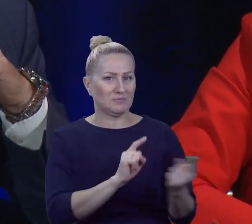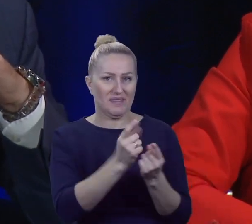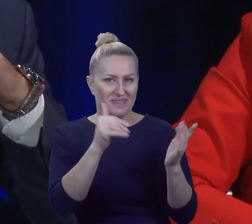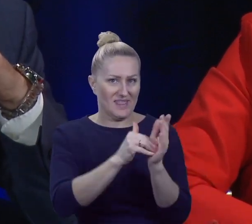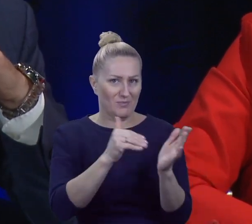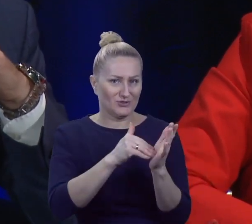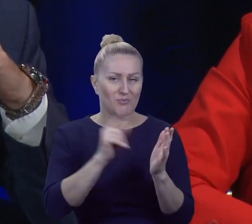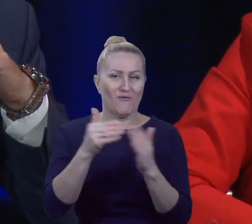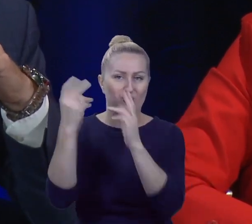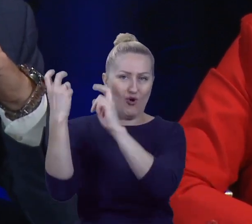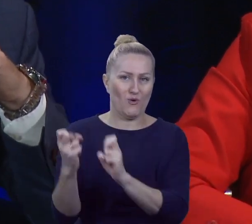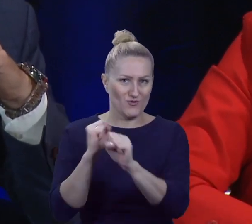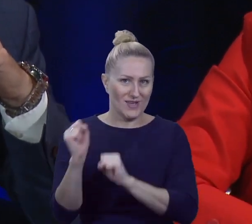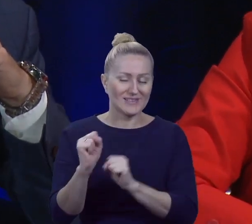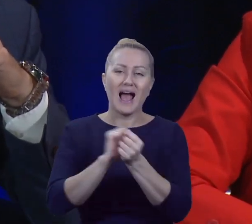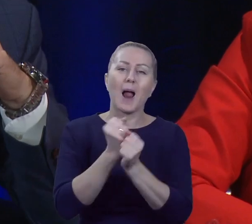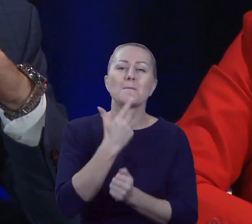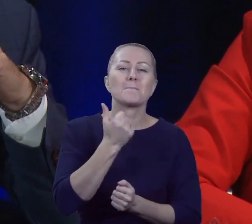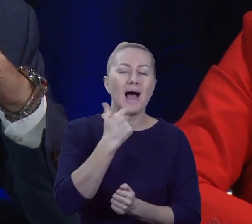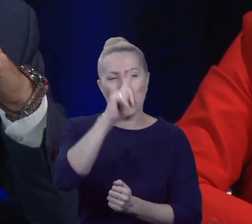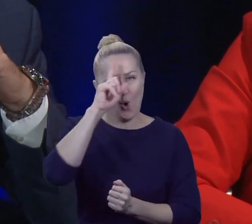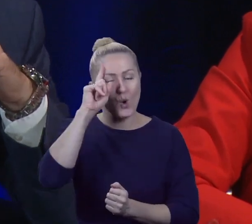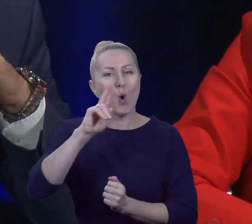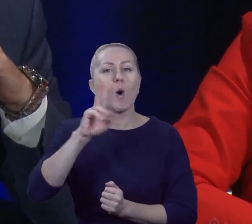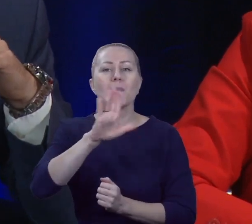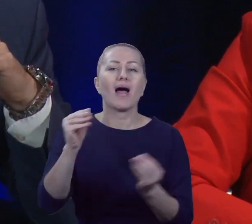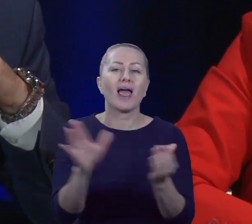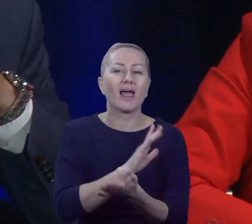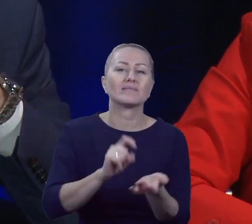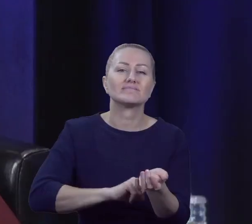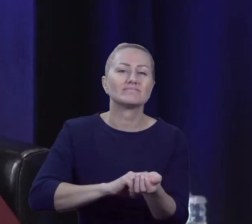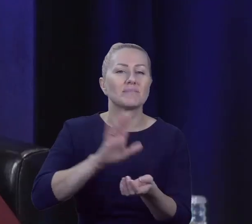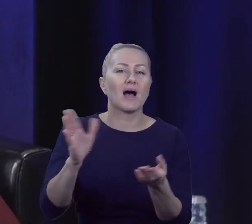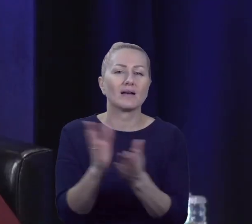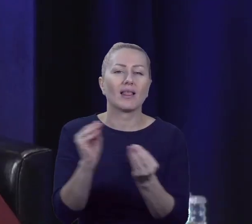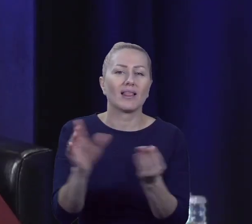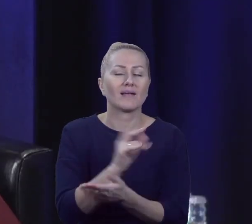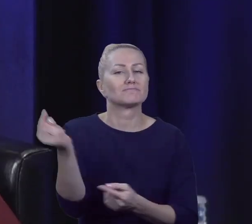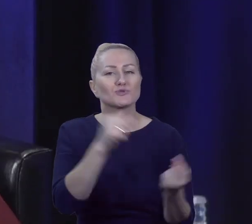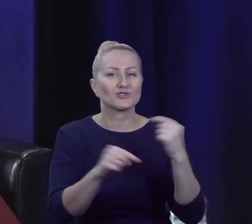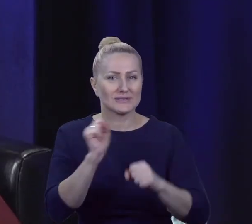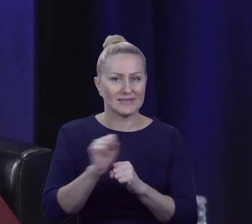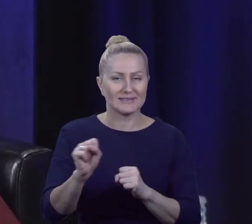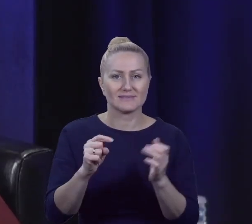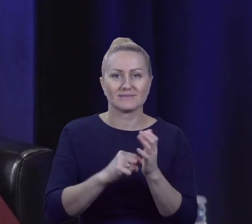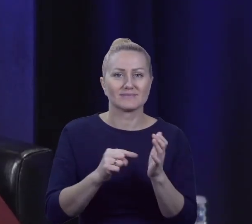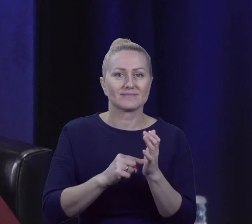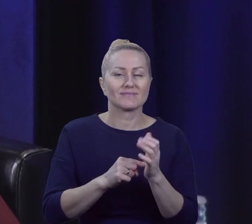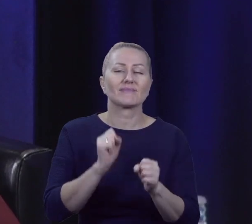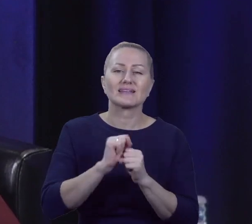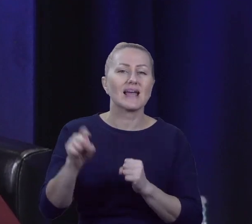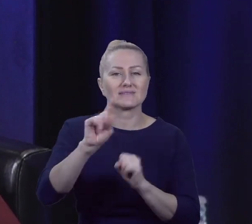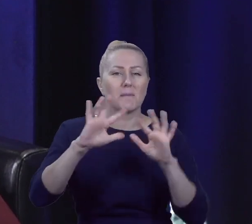niewiele jest takich osób, które mają we krwi chęć pracy. Dlatego może też jest problem z kandydatami na parlamentarzystów,